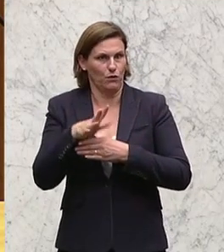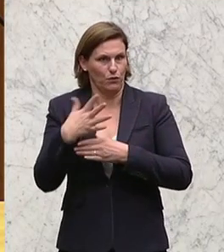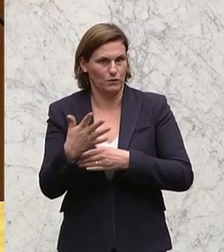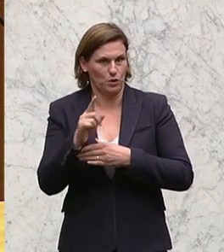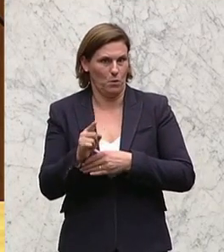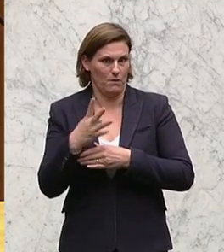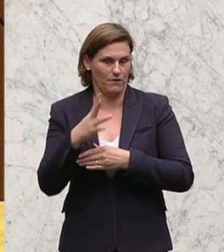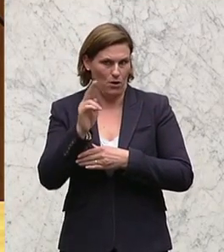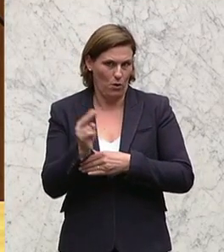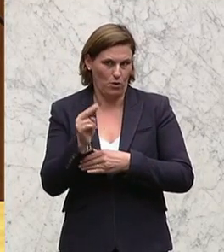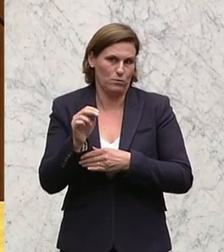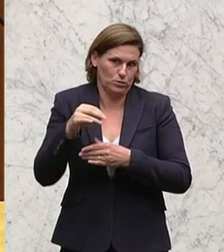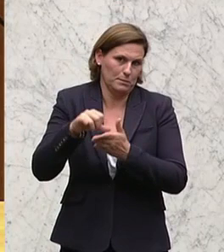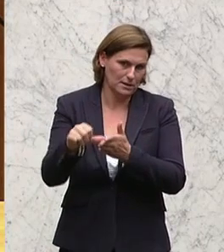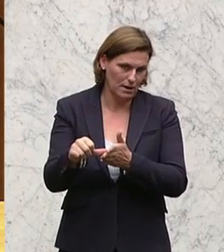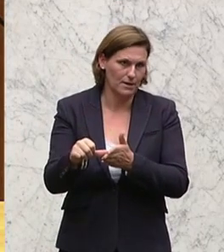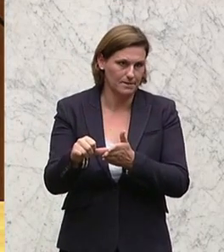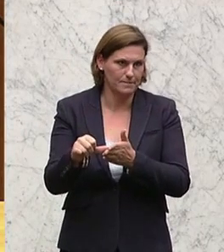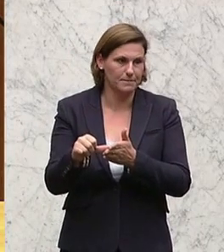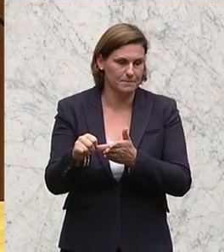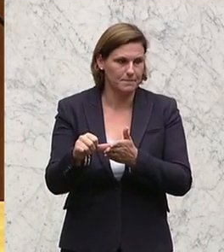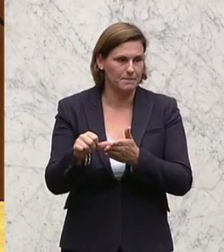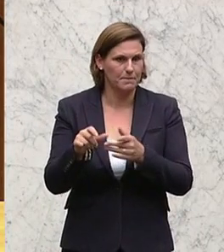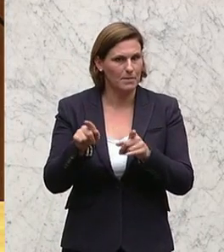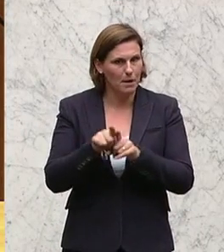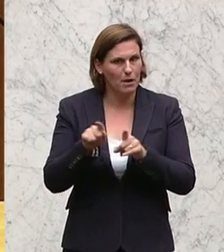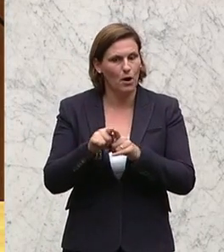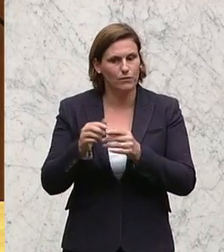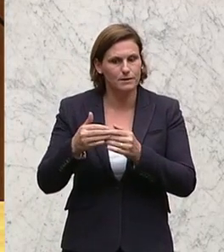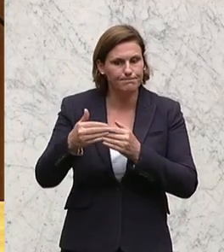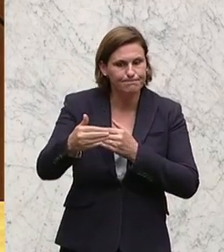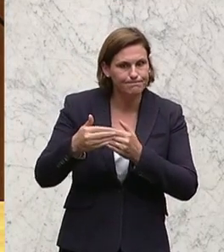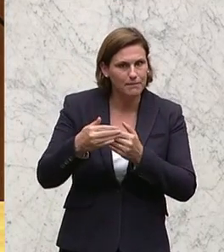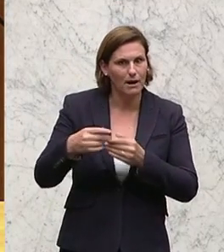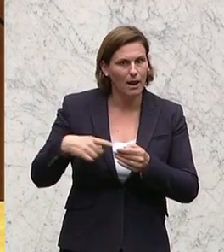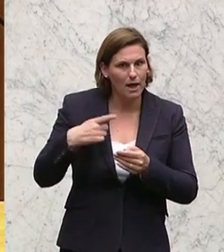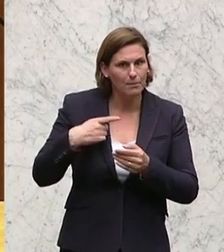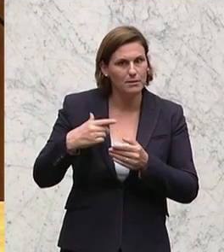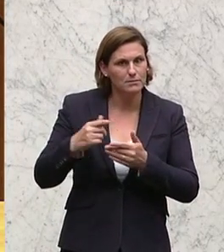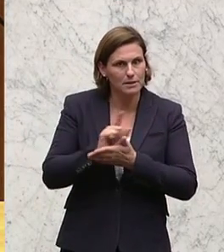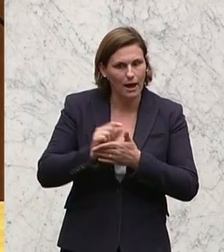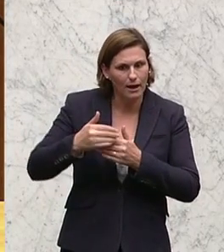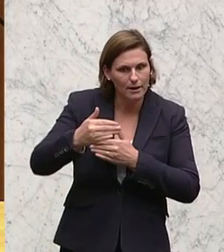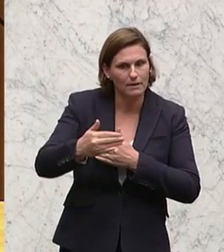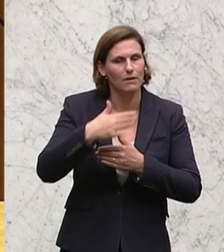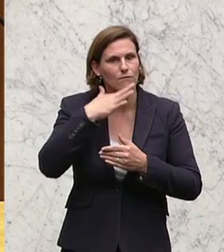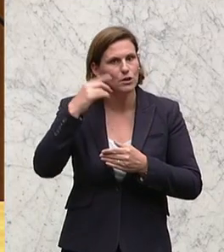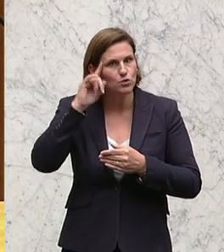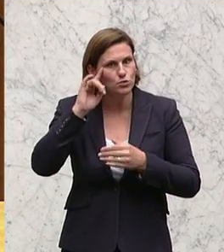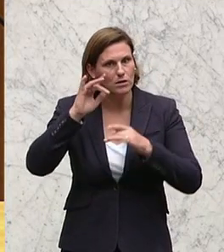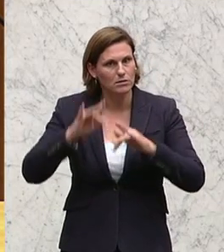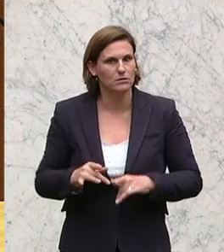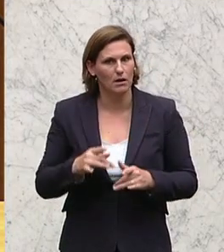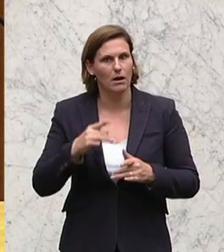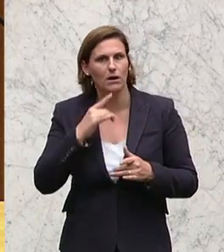,4 Euro. Das fällt aber in eine Lebensphase, in der sehr viele Studierenden über einen bestimmten